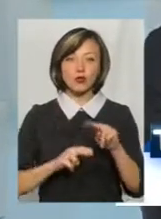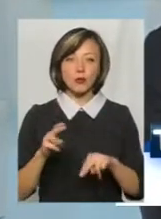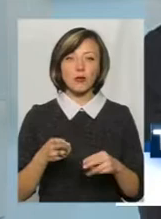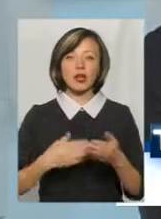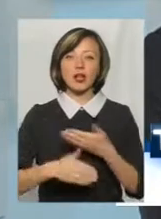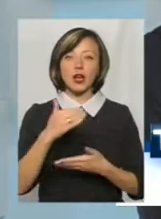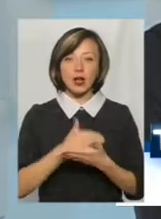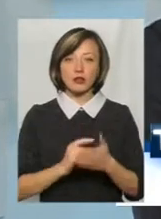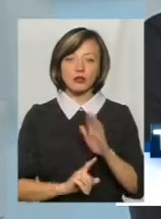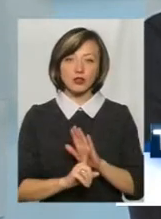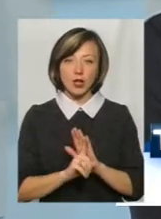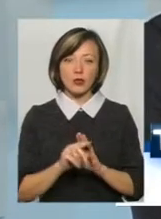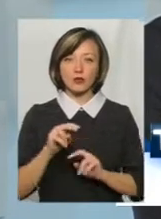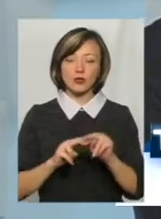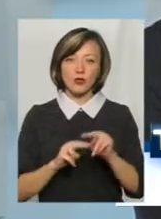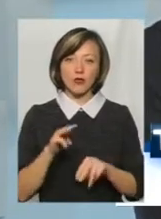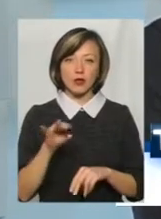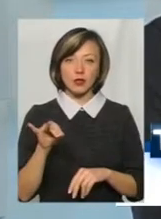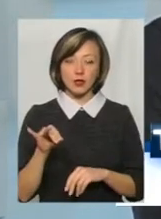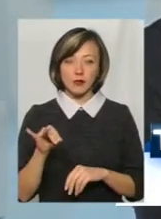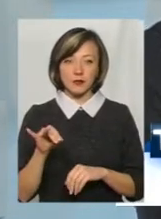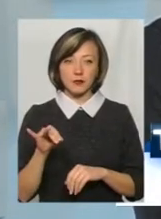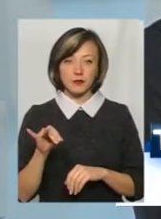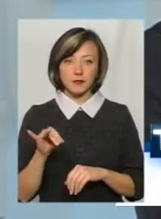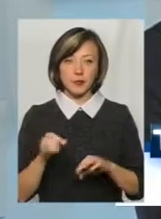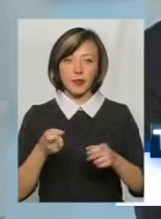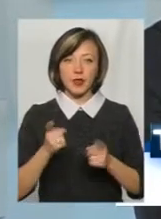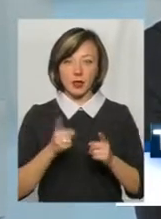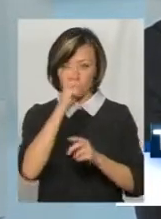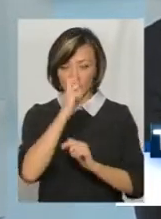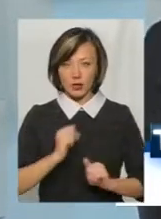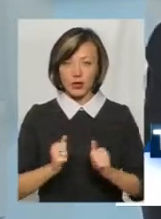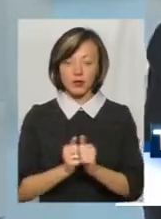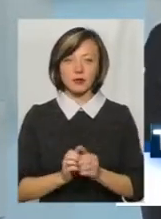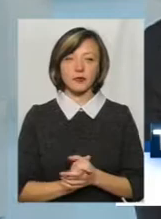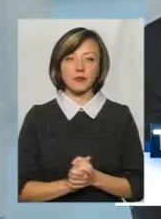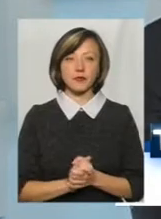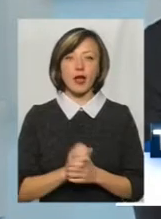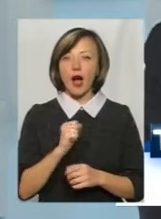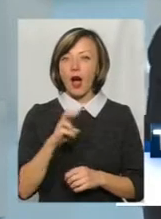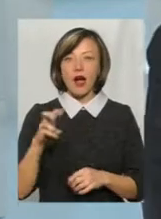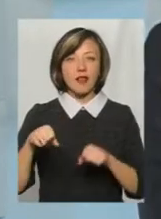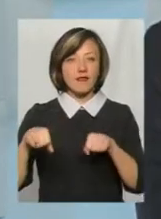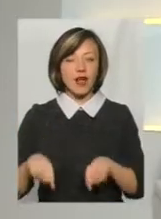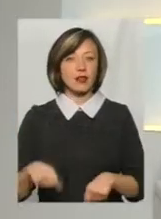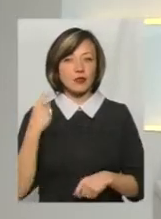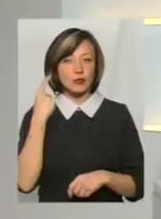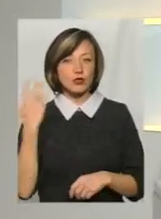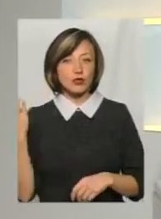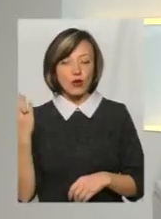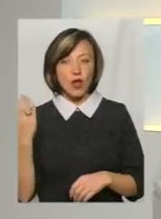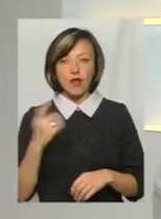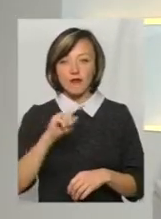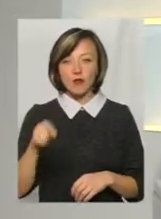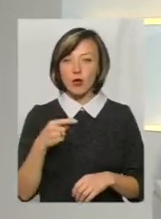Ми нарешті почали будувати, ну, дійсно, країну. Але ж влада не почула іншої вимоги щодо зміни виборчого